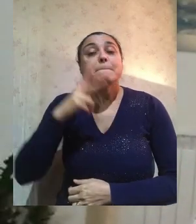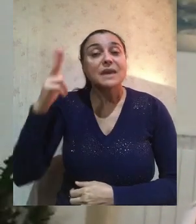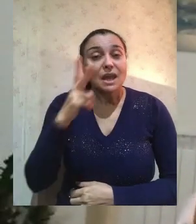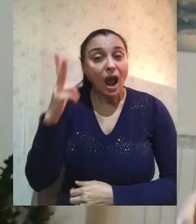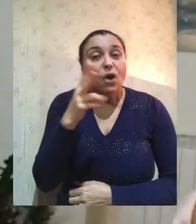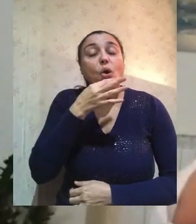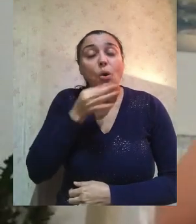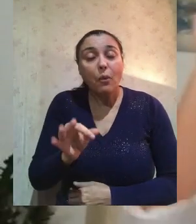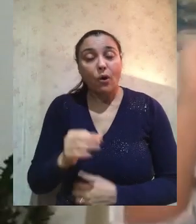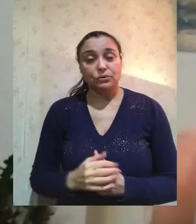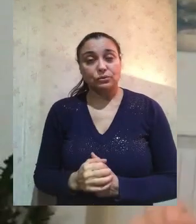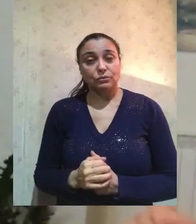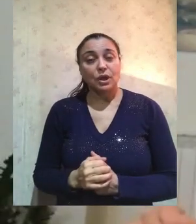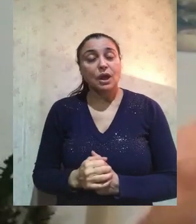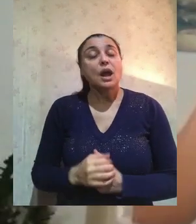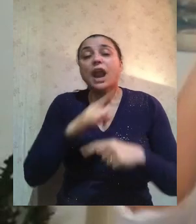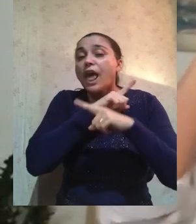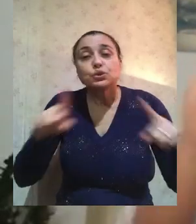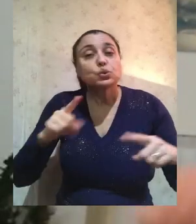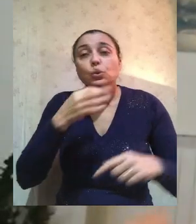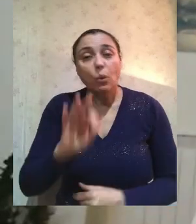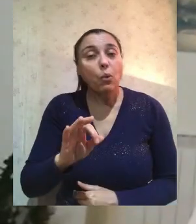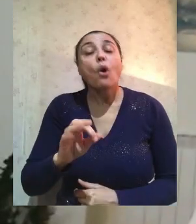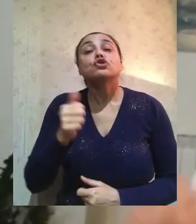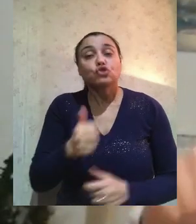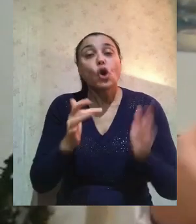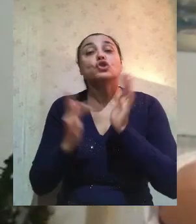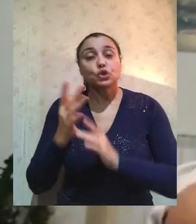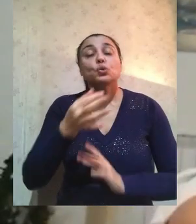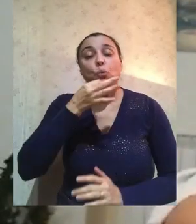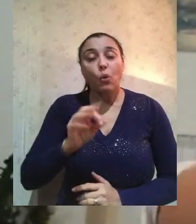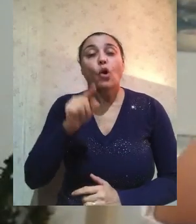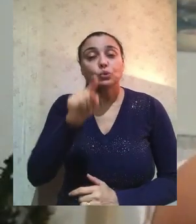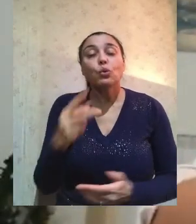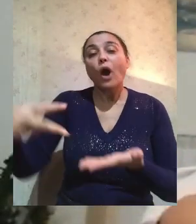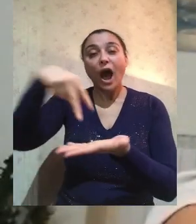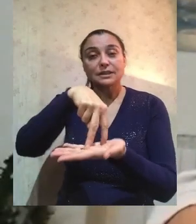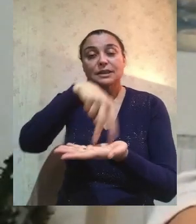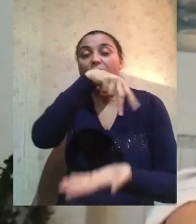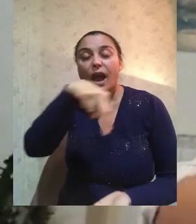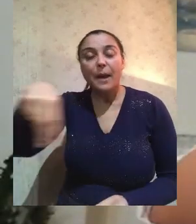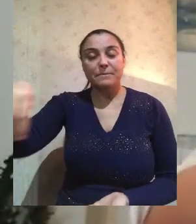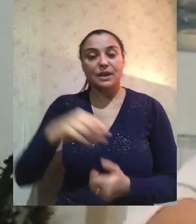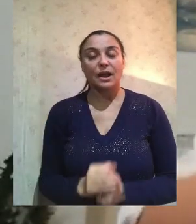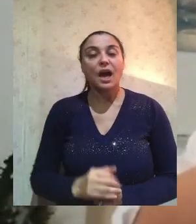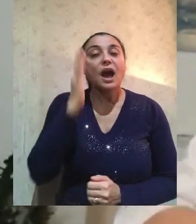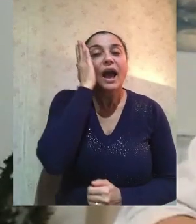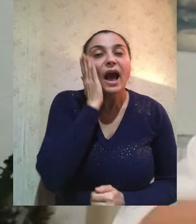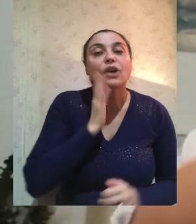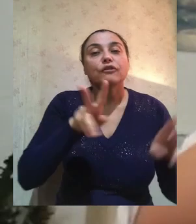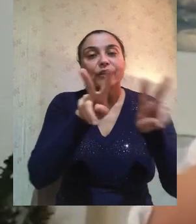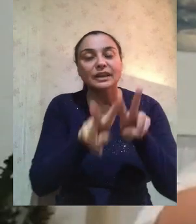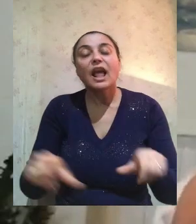cosa che nessun altro può fare e che nessun altro può dimostrare ti dico alzati e cammina. Caro fratello